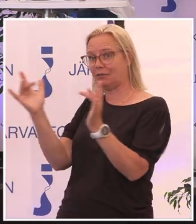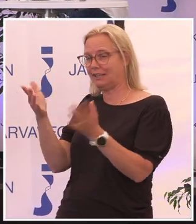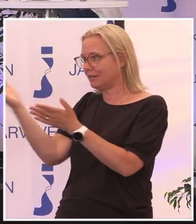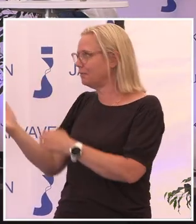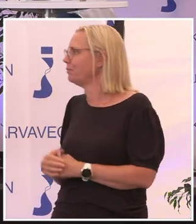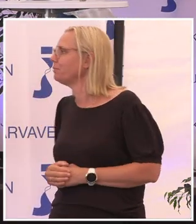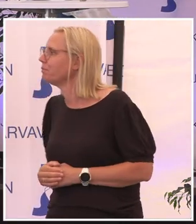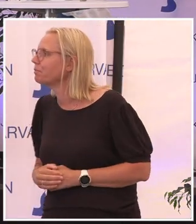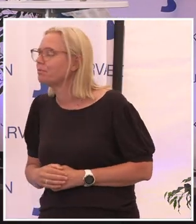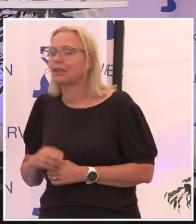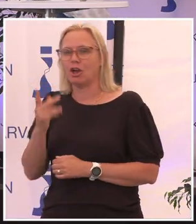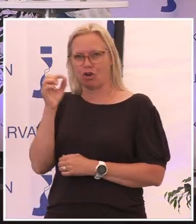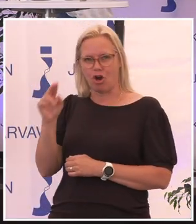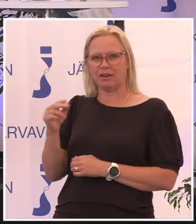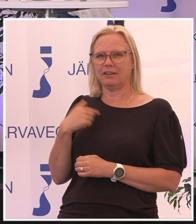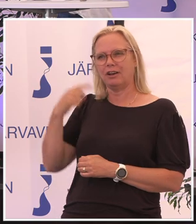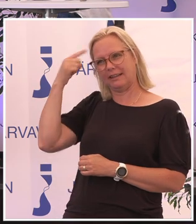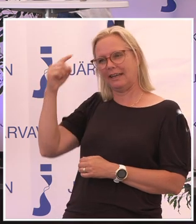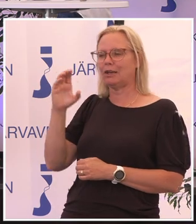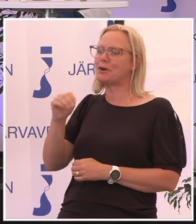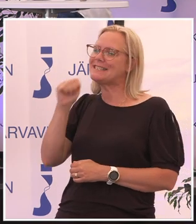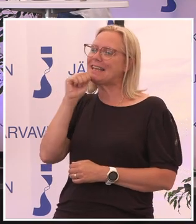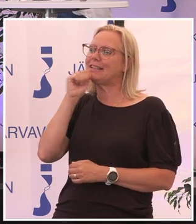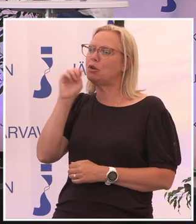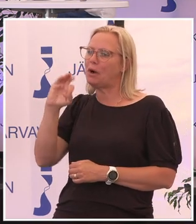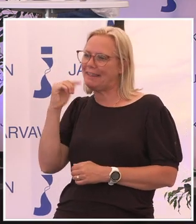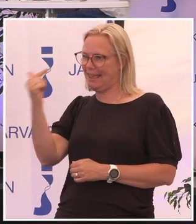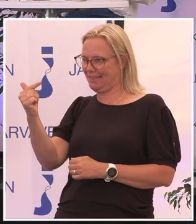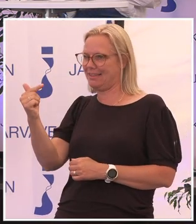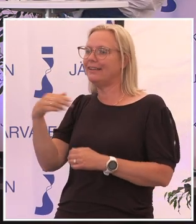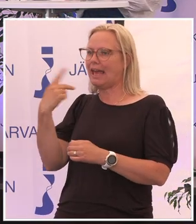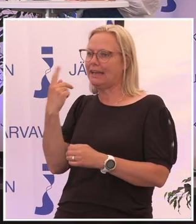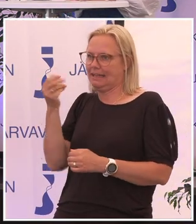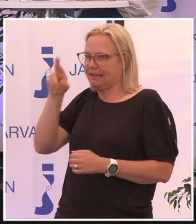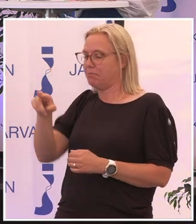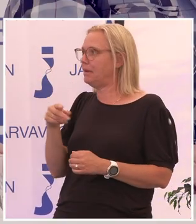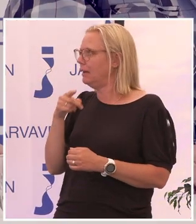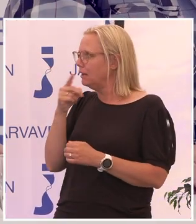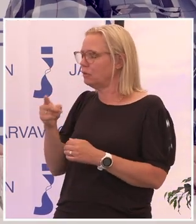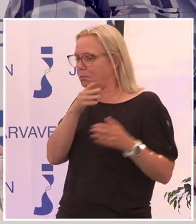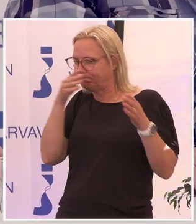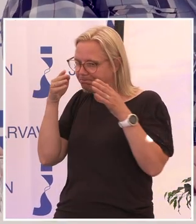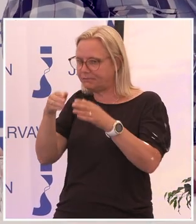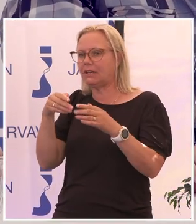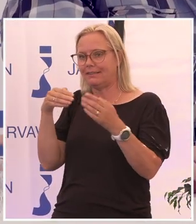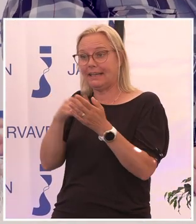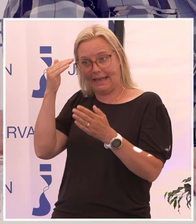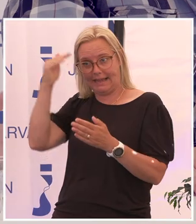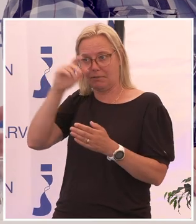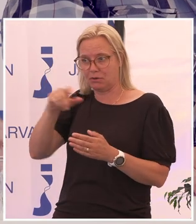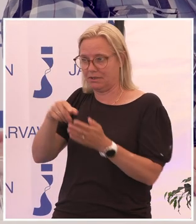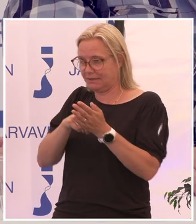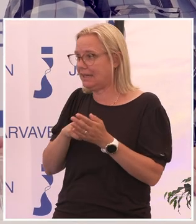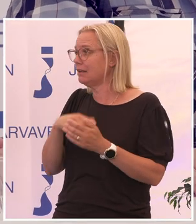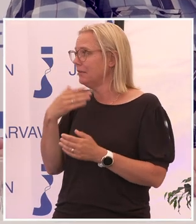Jag tänker på Seniornet är ett exempel på... De riktar sig ju framförallt till äldre personer,